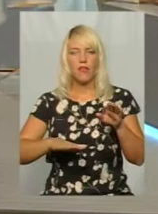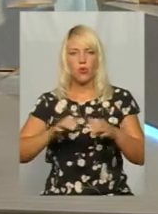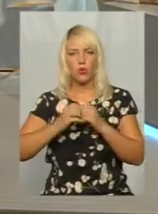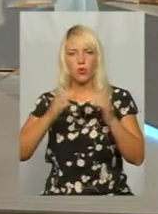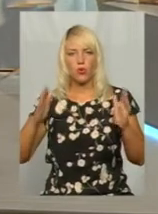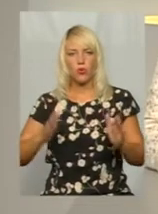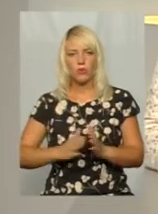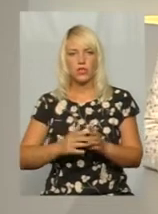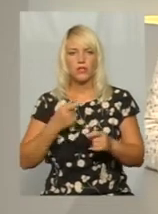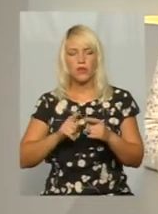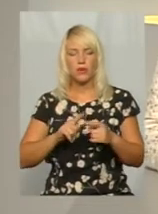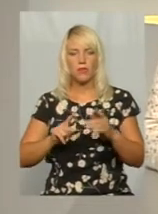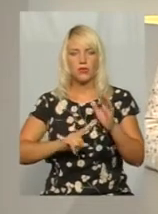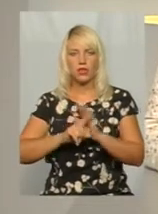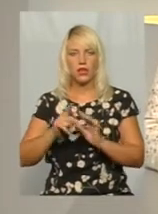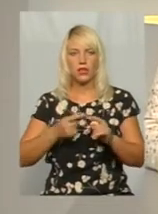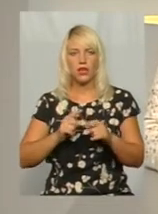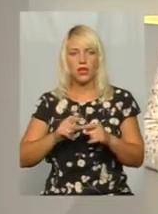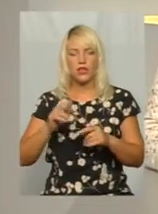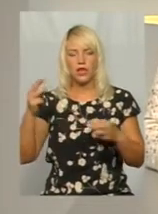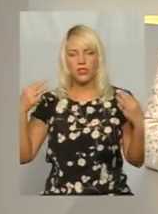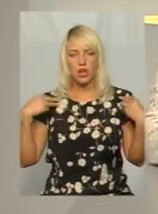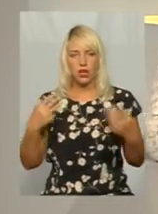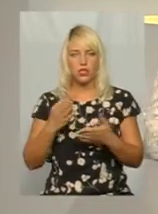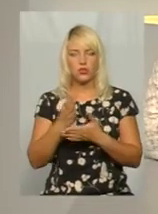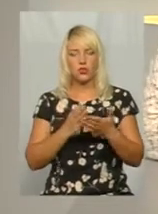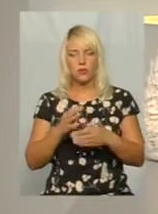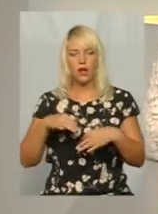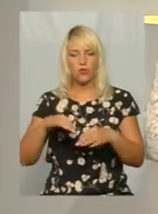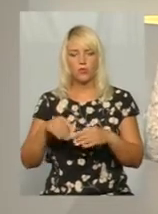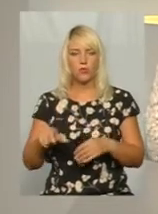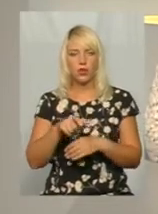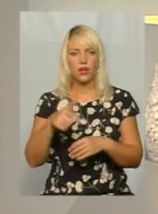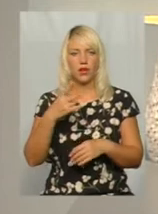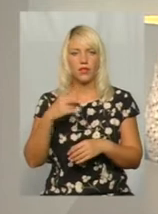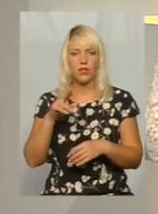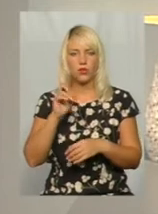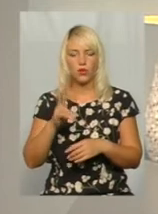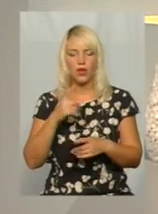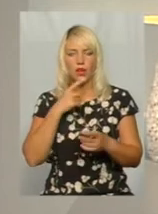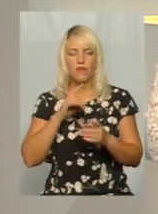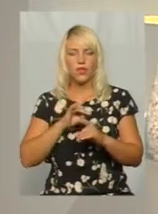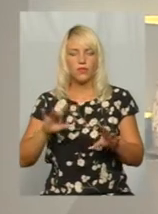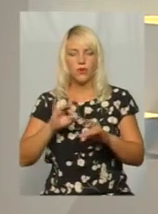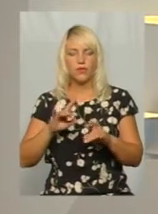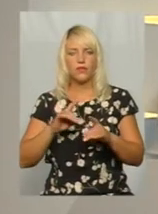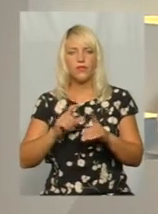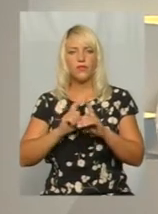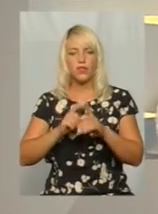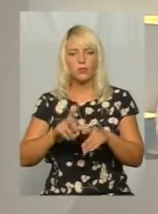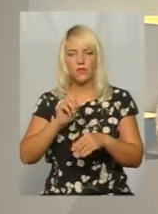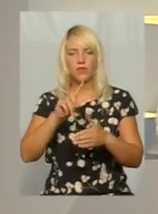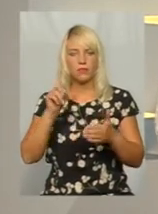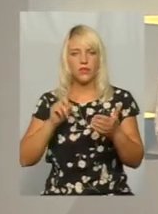проєкті «Звіти наживо». Начальник служби автомобільних доріг у Хмельницькій області Петро Гнедюк відповів на запитання президента обласної ліги